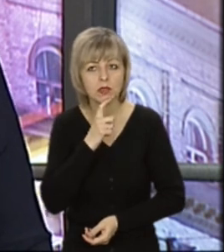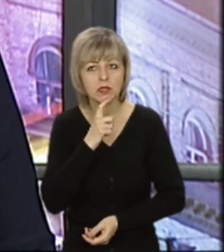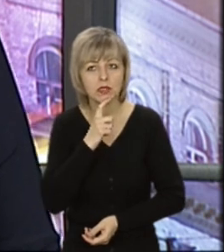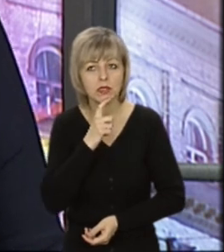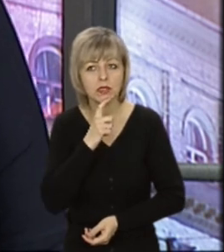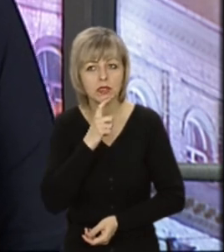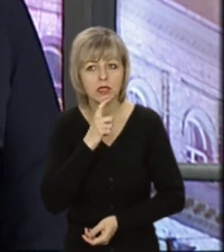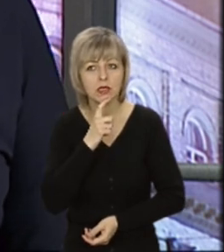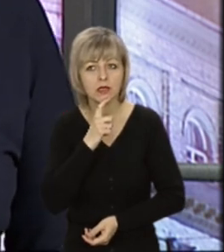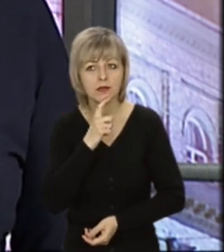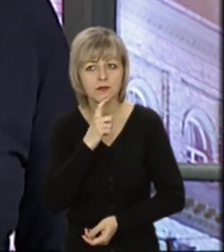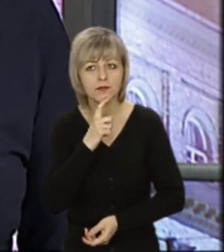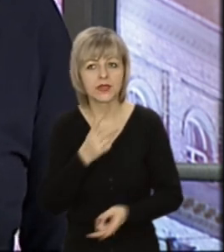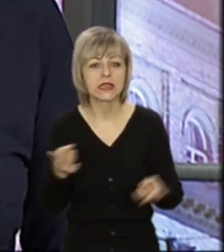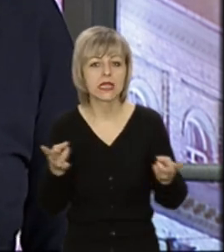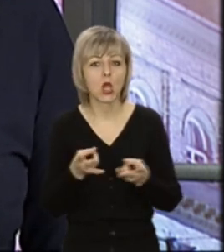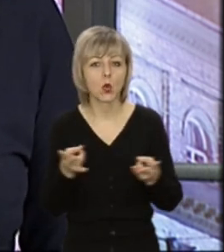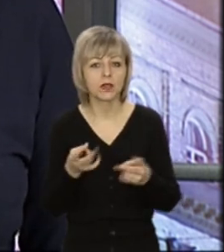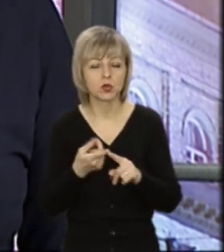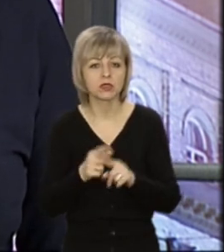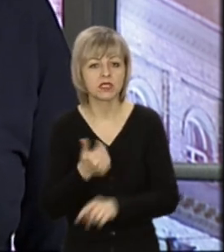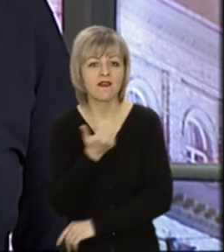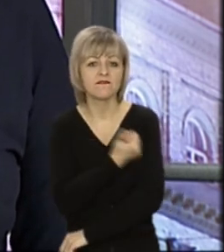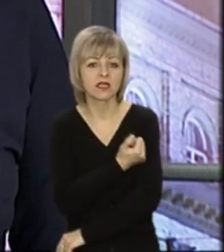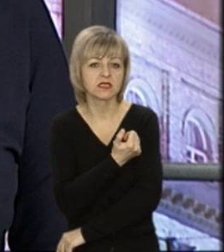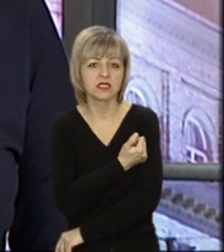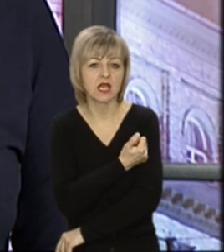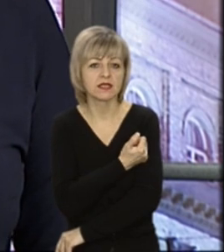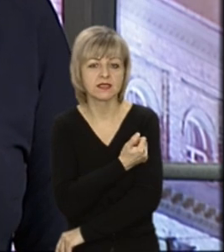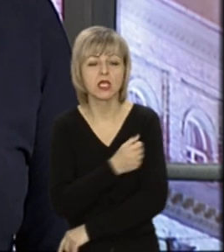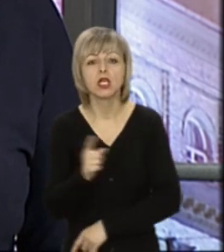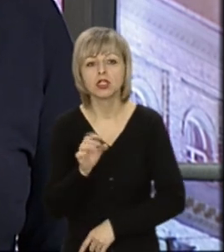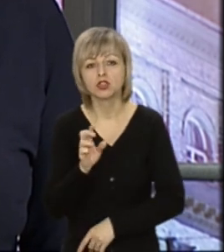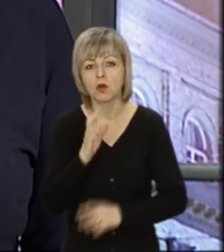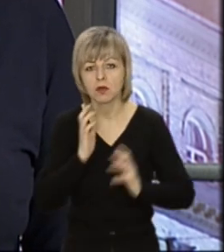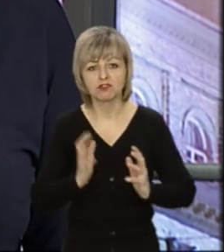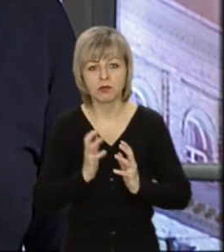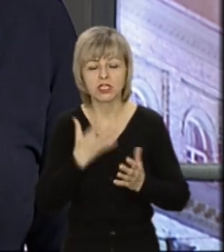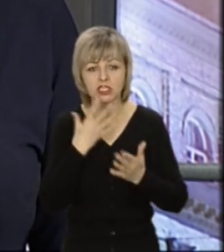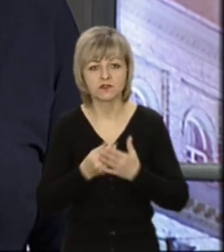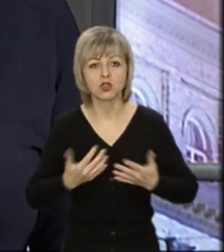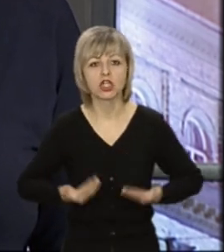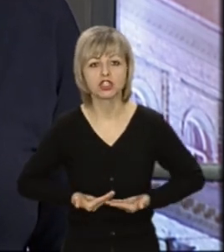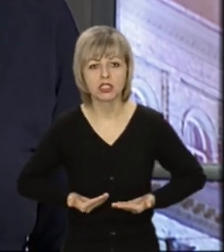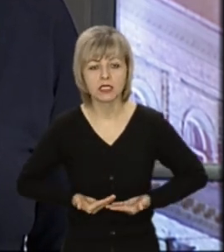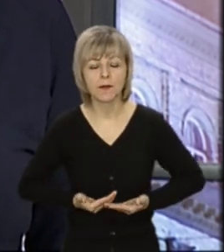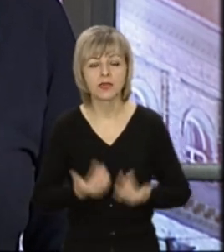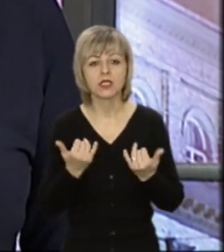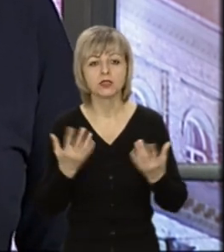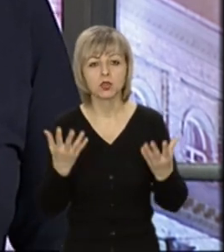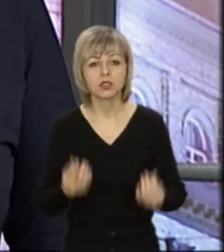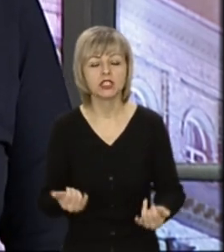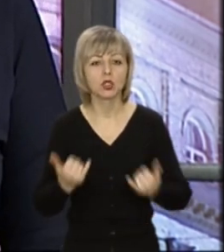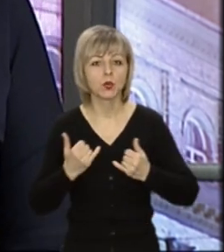Україні, нерозуміння необхідності цієї вакцинації, щоб берегти своє життя. На сьогоднішній день